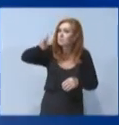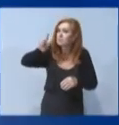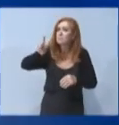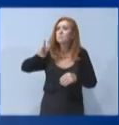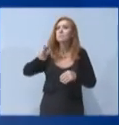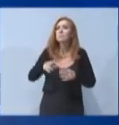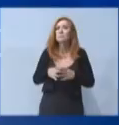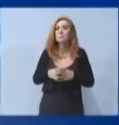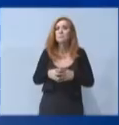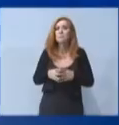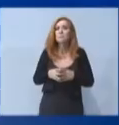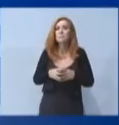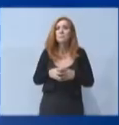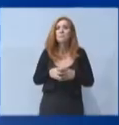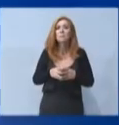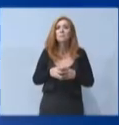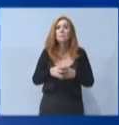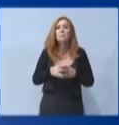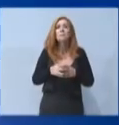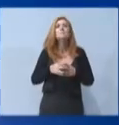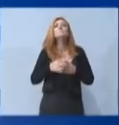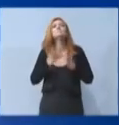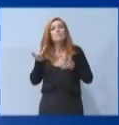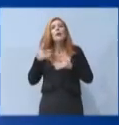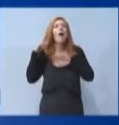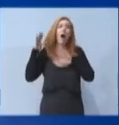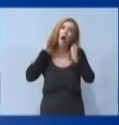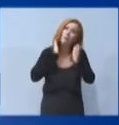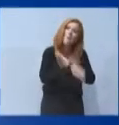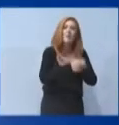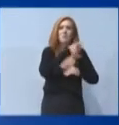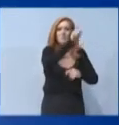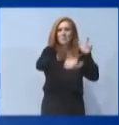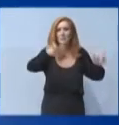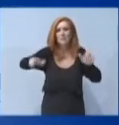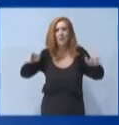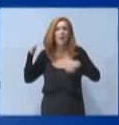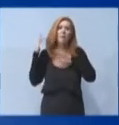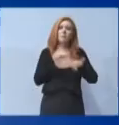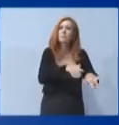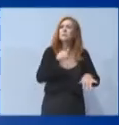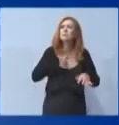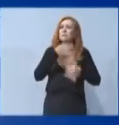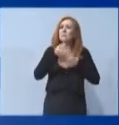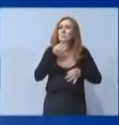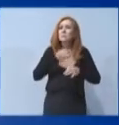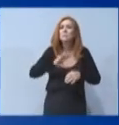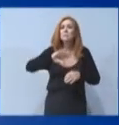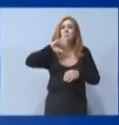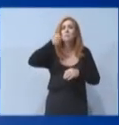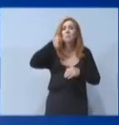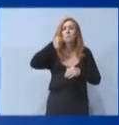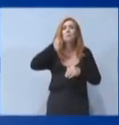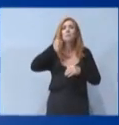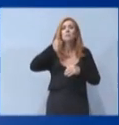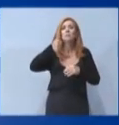επηρεάζουν ευθέως τα οικονομικά κάθε ελληνικού σπιτιού. Και εδώ αναφέρομαι πρώτα και